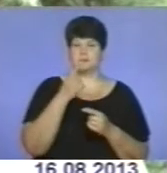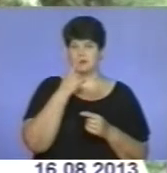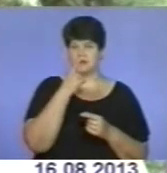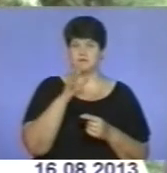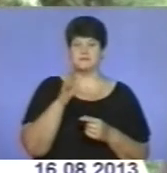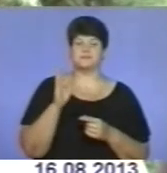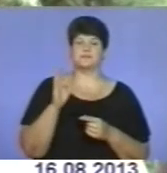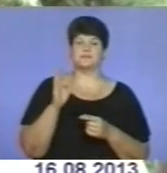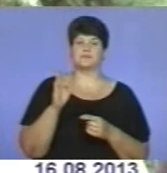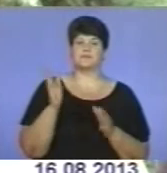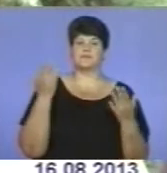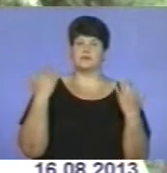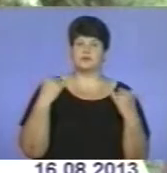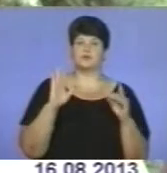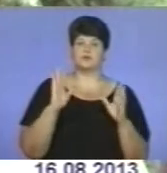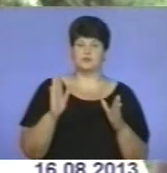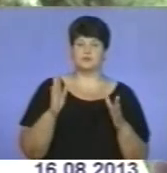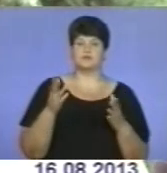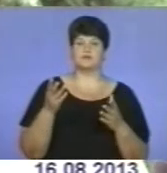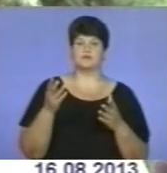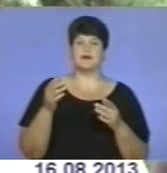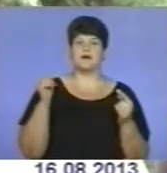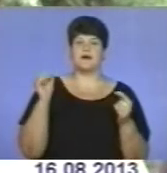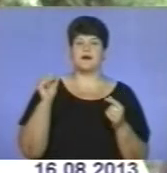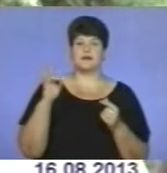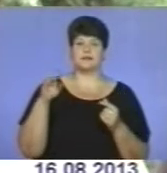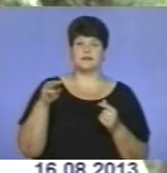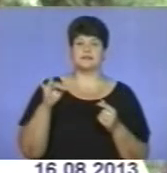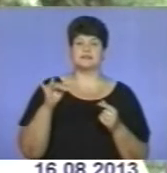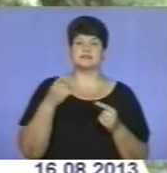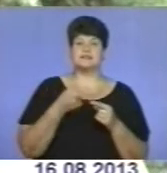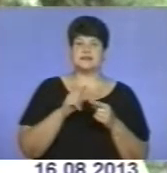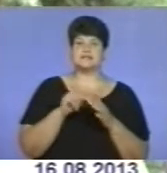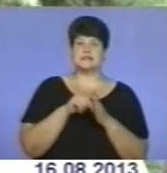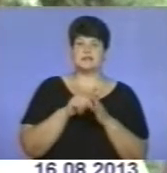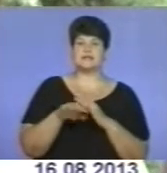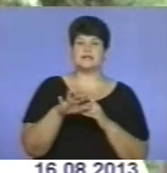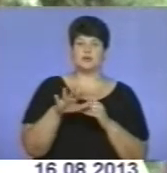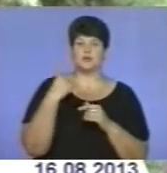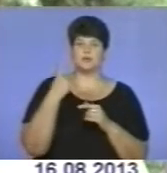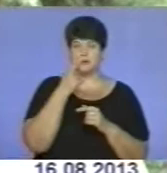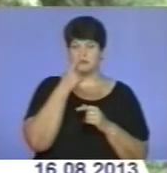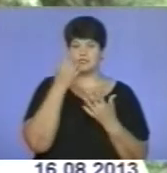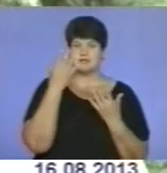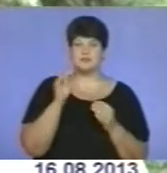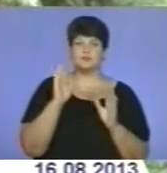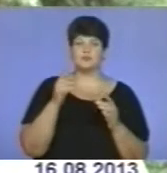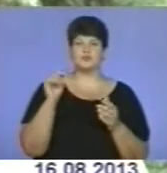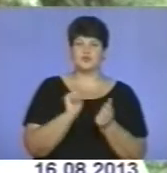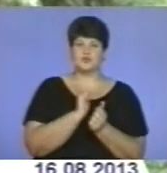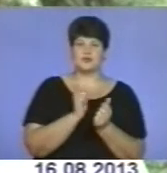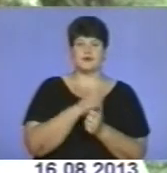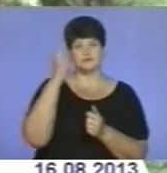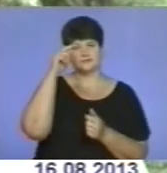область перебуватиме під впливом, антициклону. Це означає, що на території області найближчі дні спостерігатиметься суха та